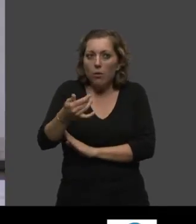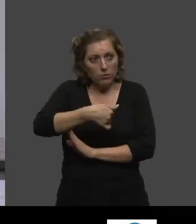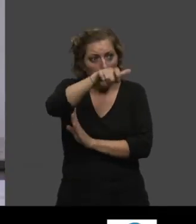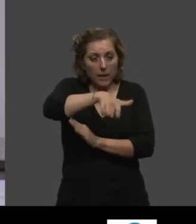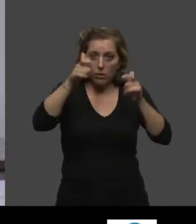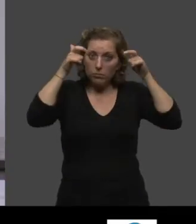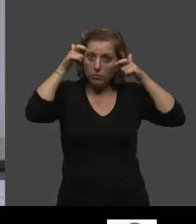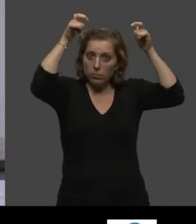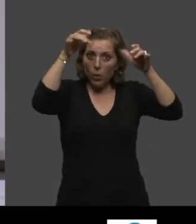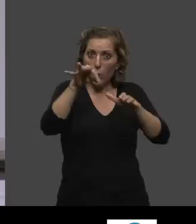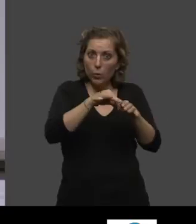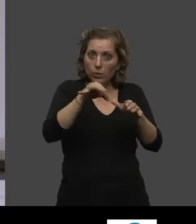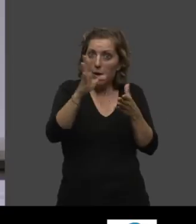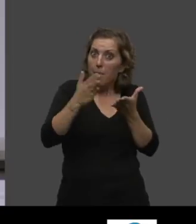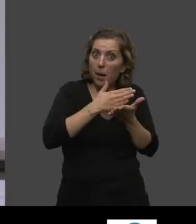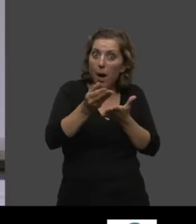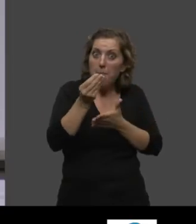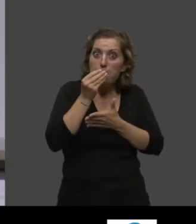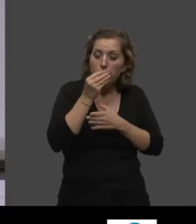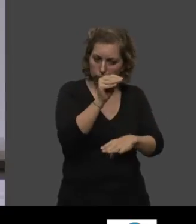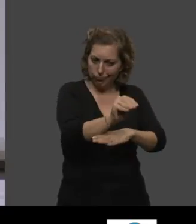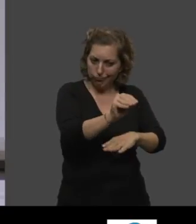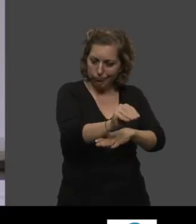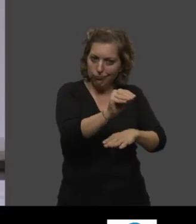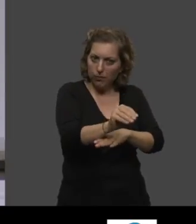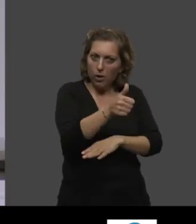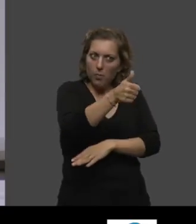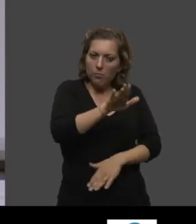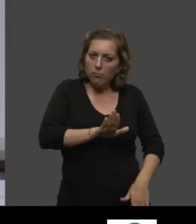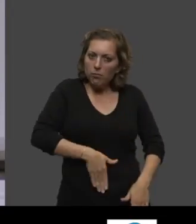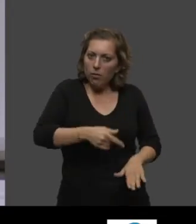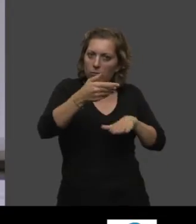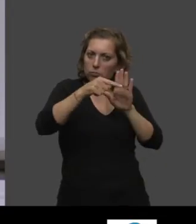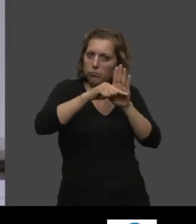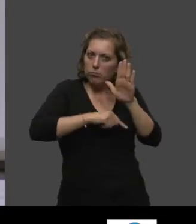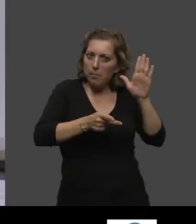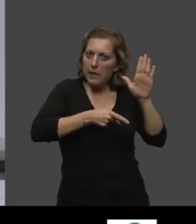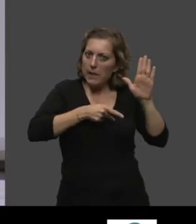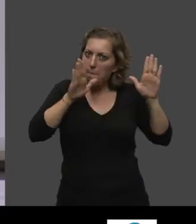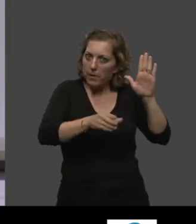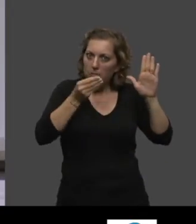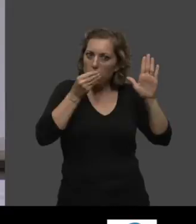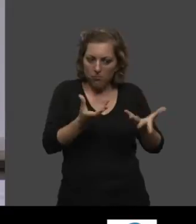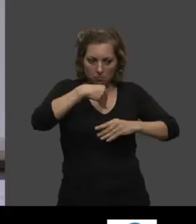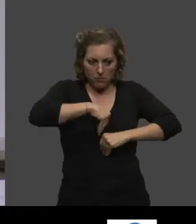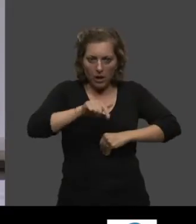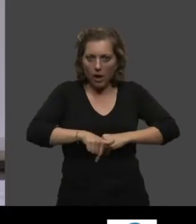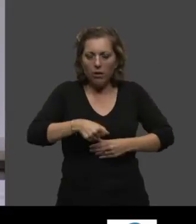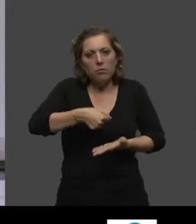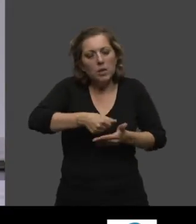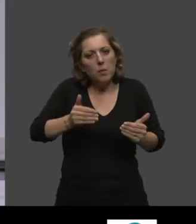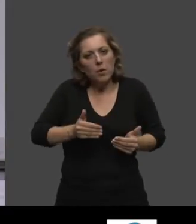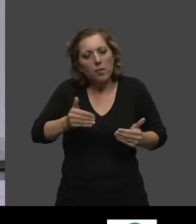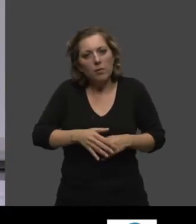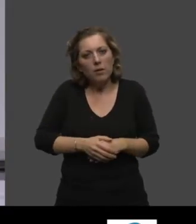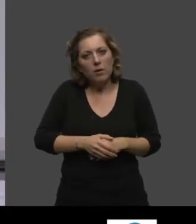nourrit son prochain ait des notions de nutrition et de diététique. Quand même ! De